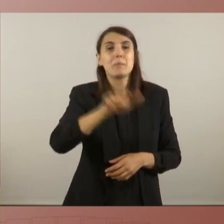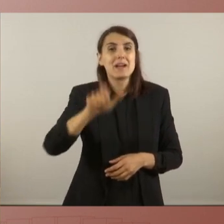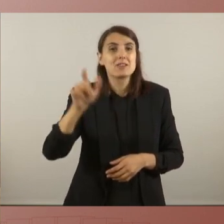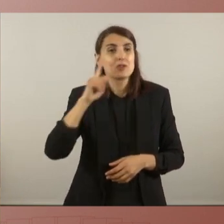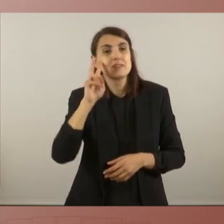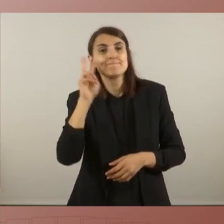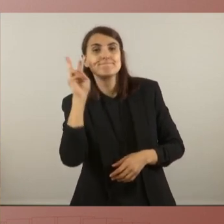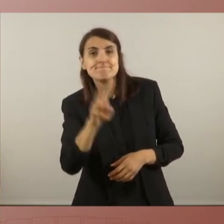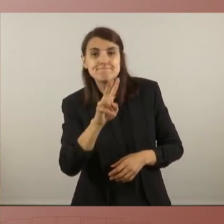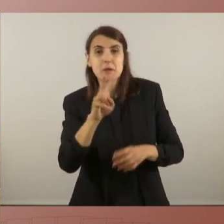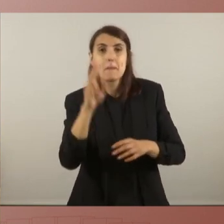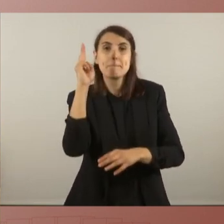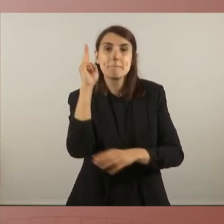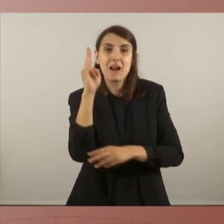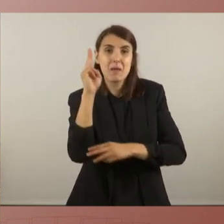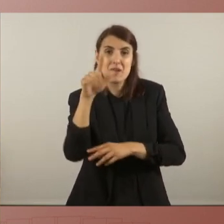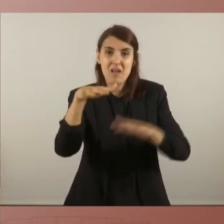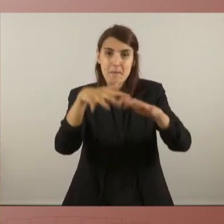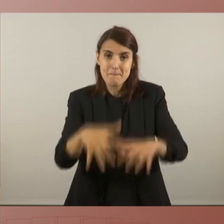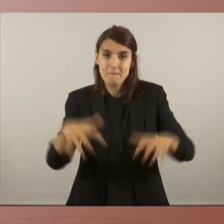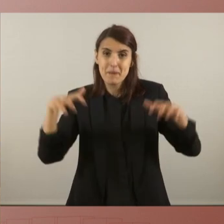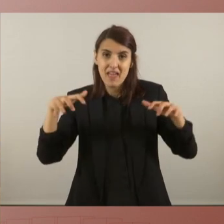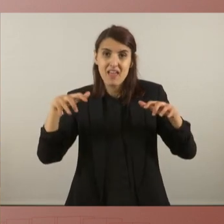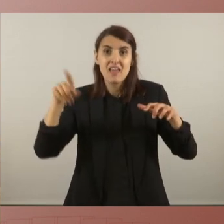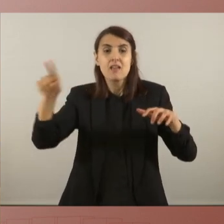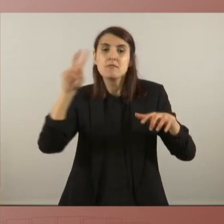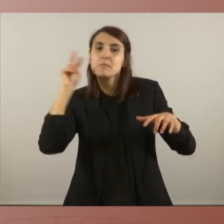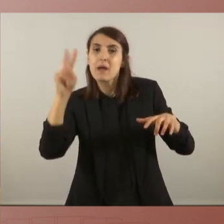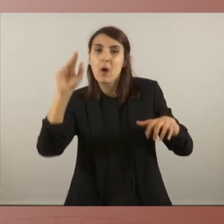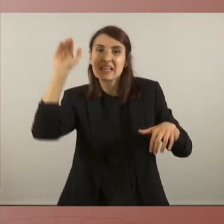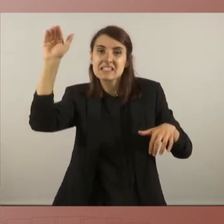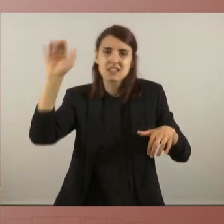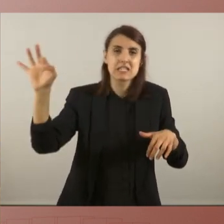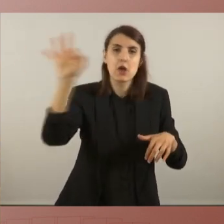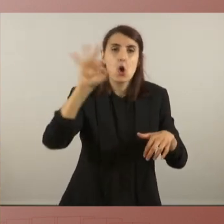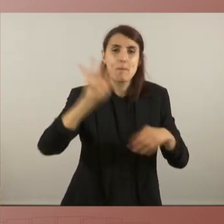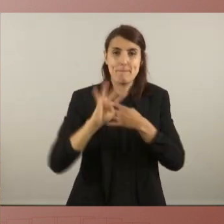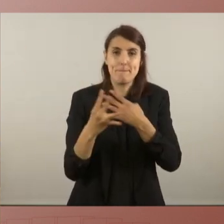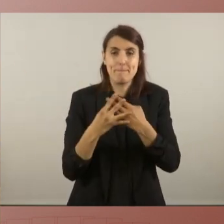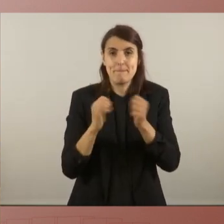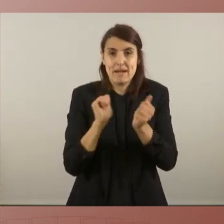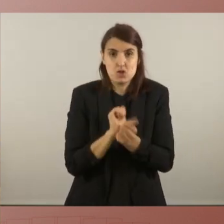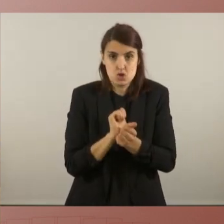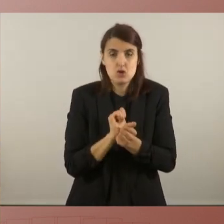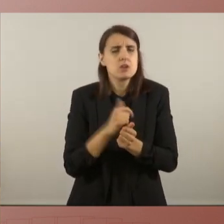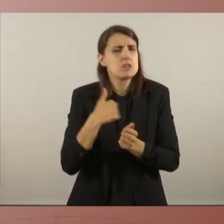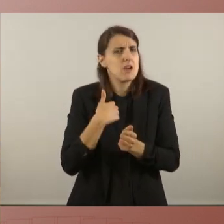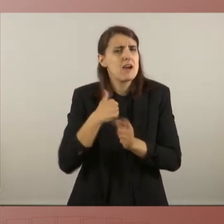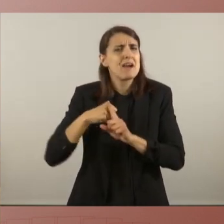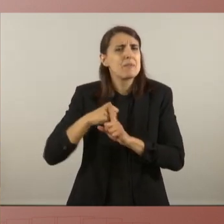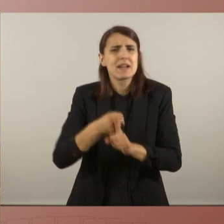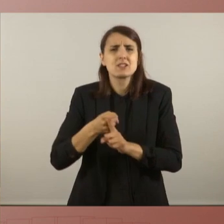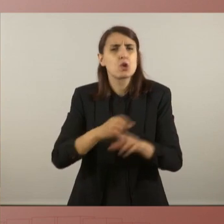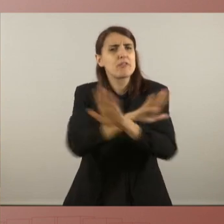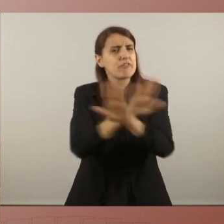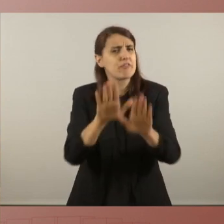de l'exil. Exigim l'amnistia, la volem immediatament, que s'acabi la repressió i